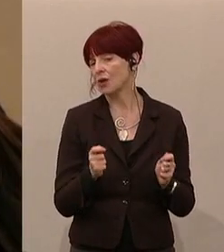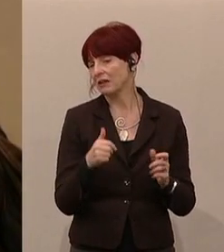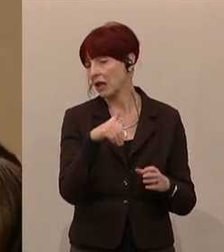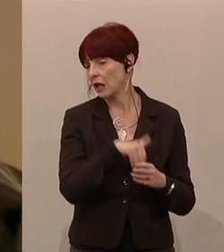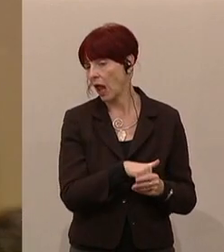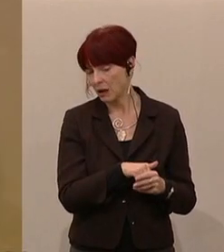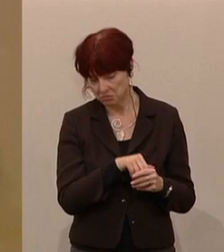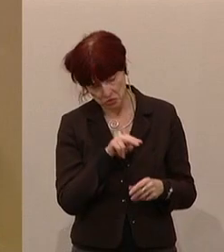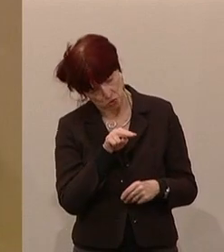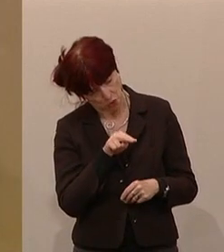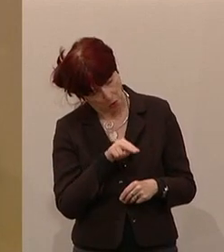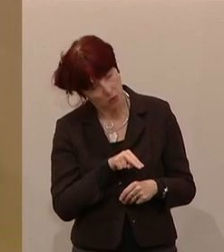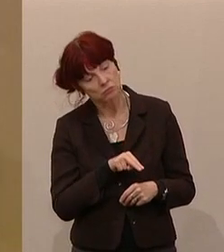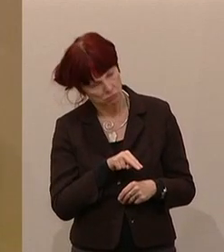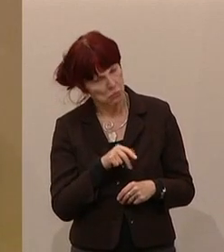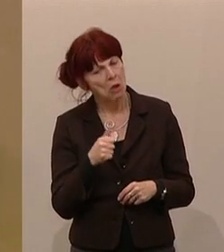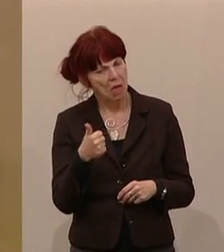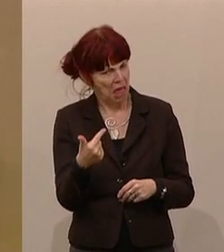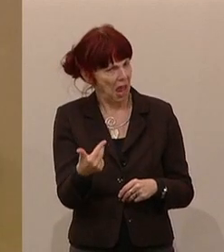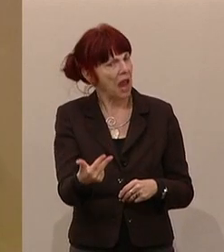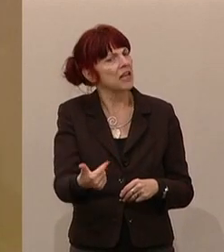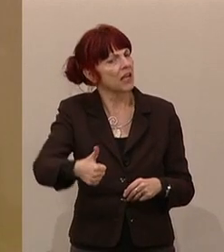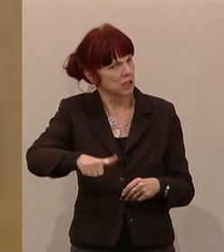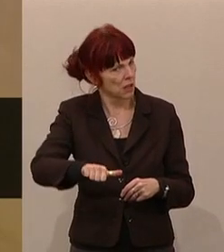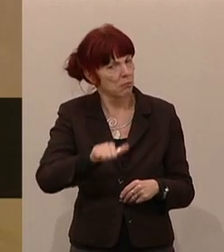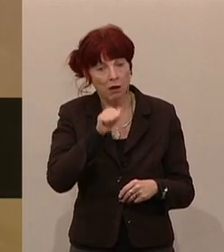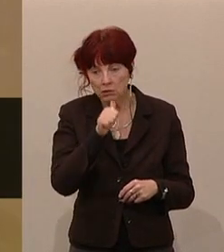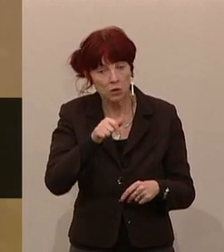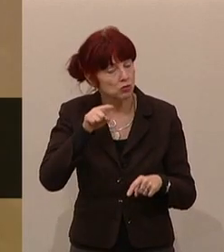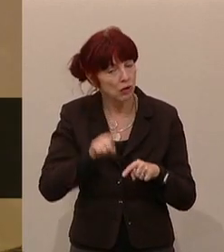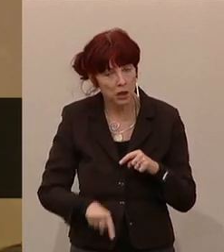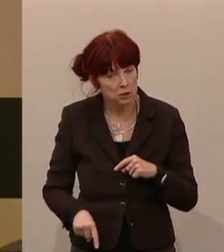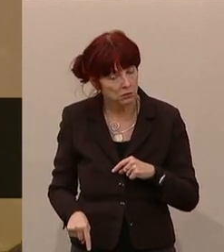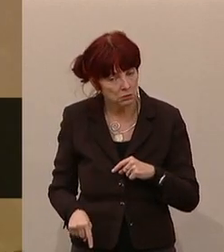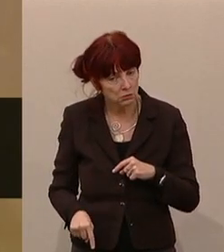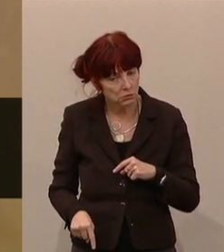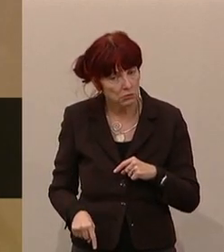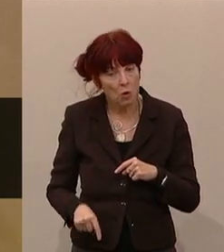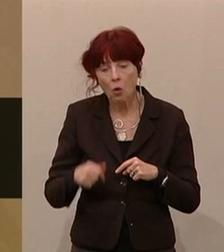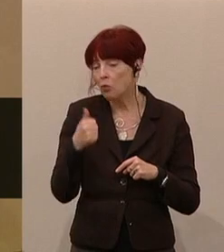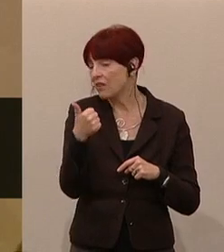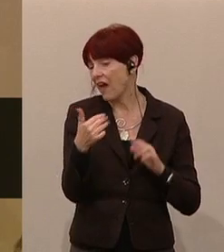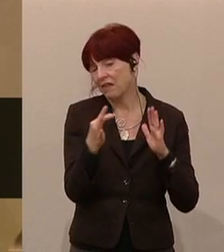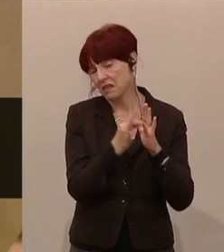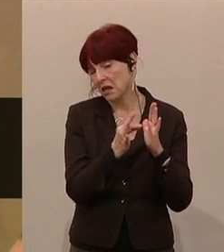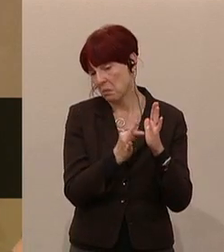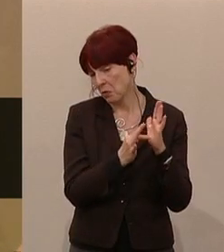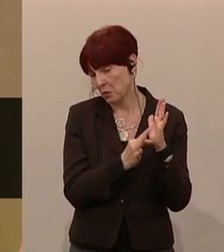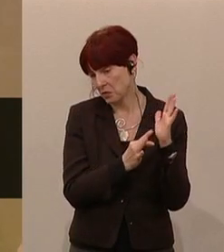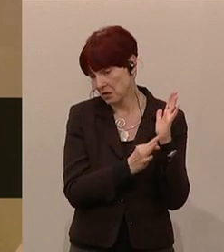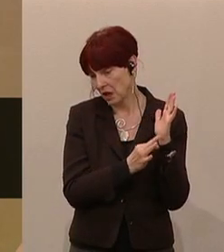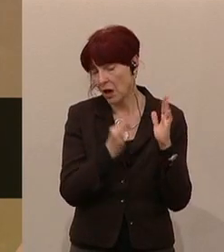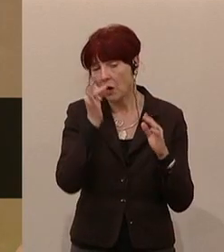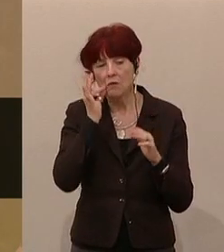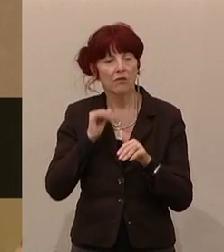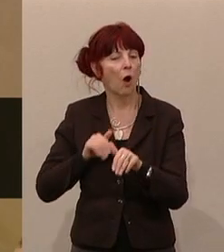dann muss ich sagen, ja, da ist ja einiges drinnen, das ist ja gar nicht so verwerflich. Und zu etlichen Punkten hat zum Beispiel